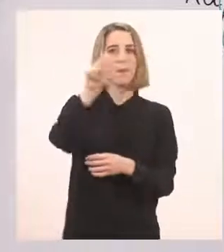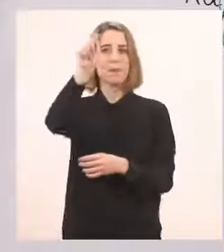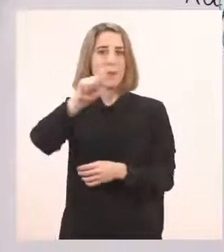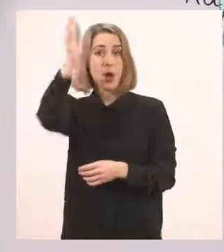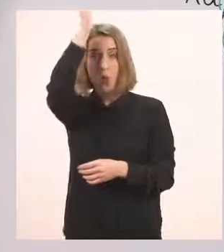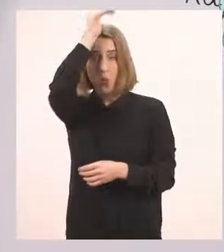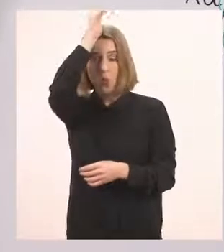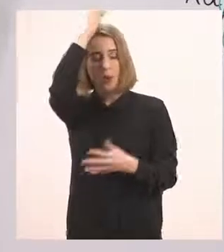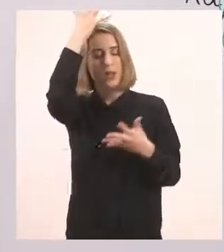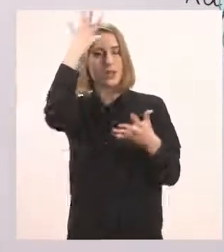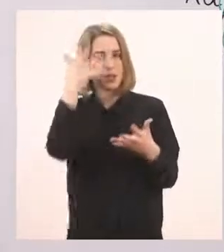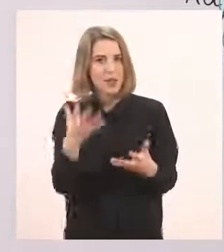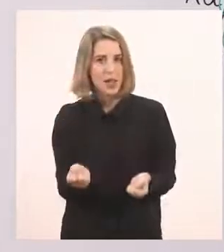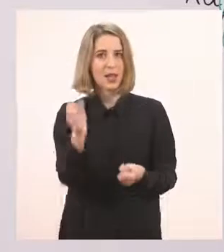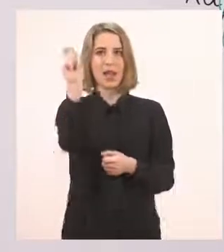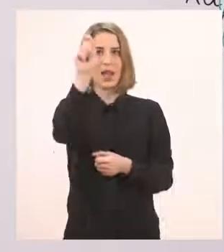Κόκορας.